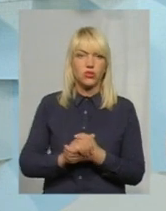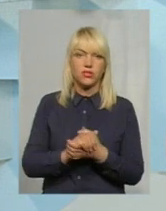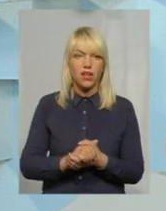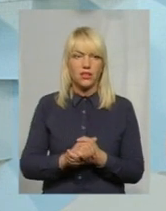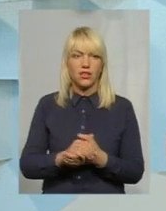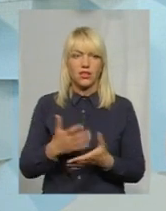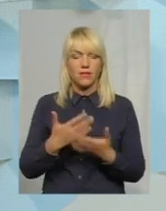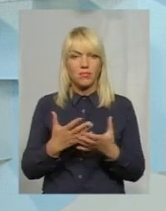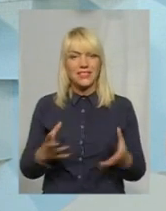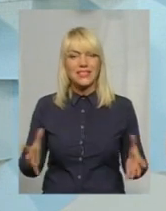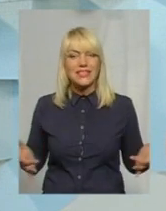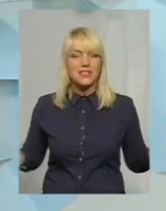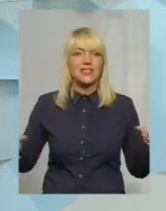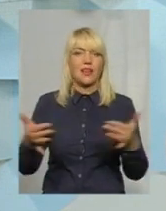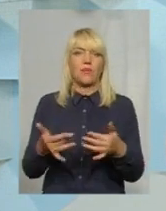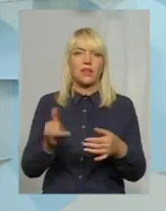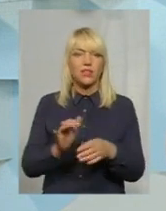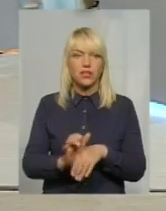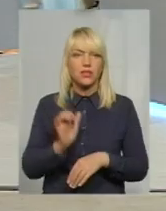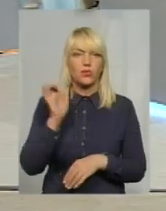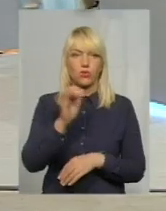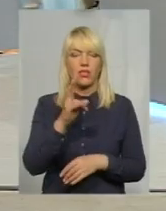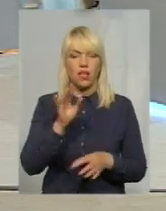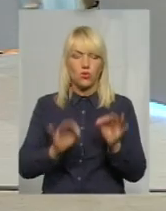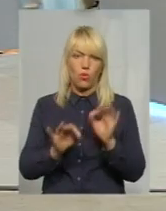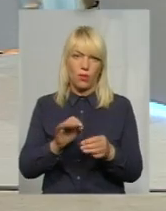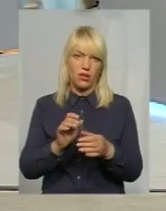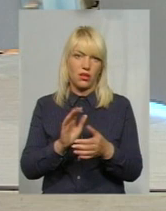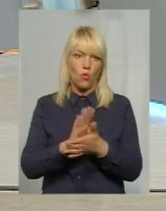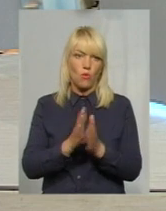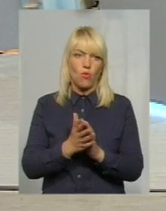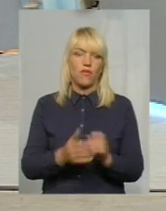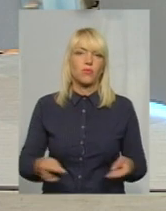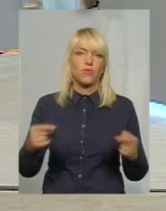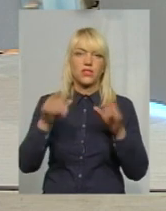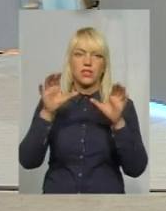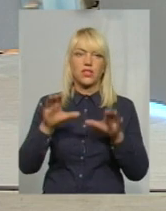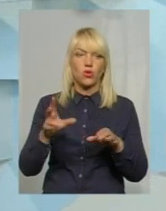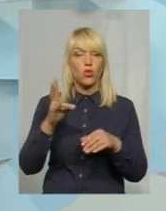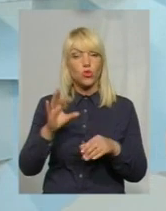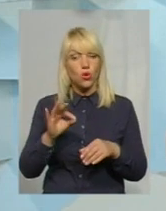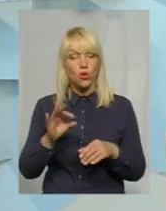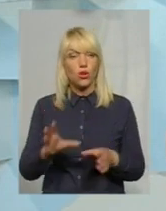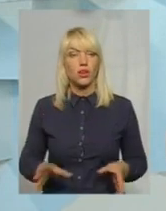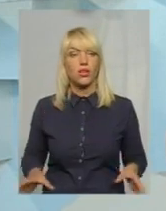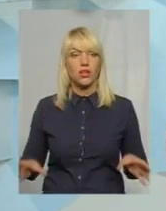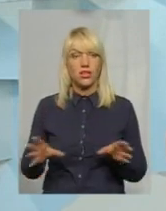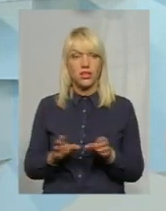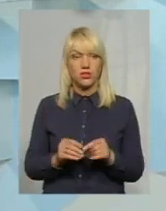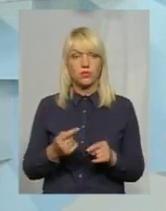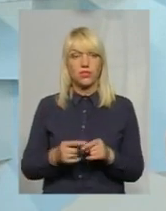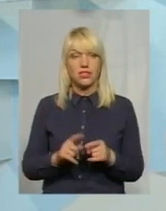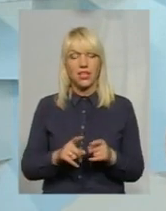збиратися і експортувати на нормальних умовах відповідно законодавства, але разом це з собою